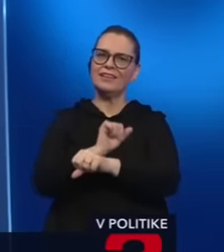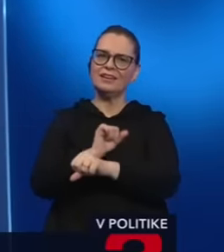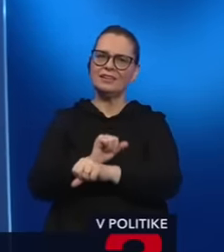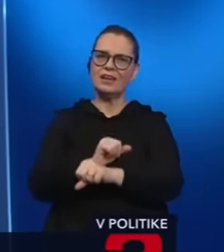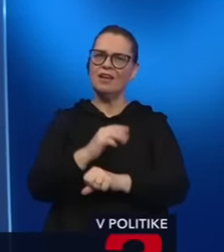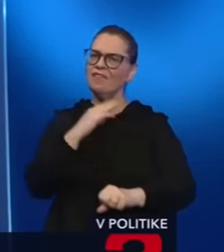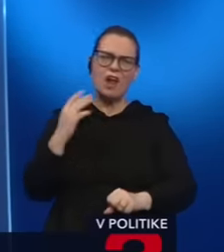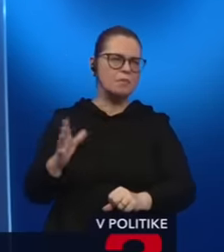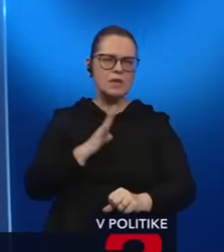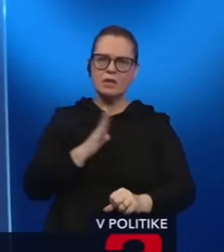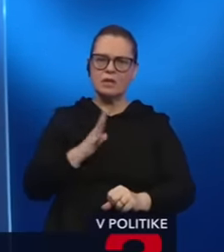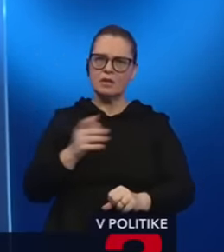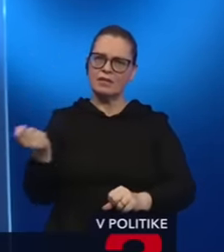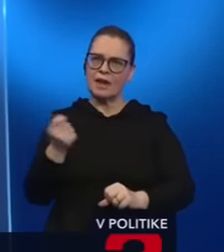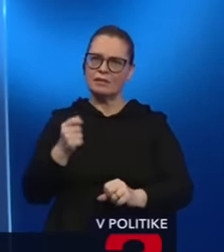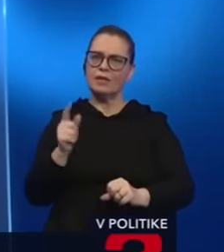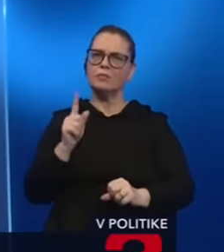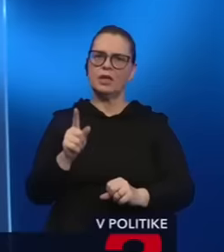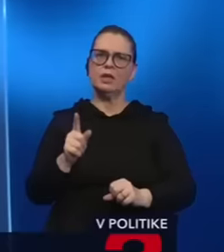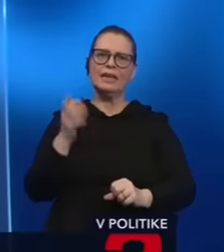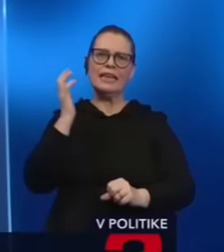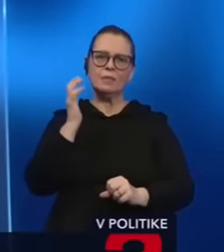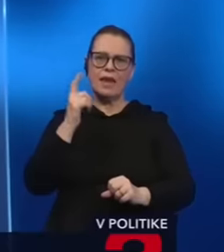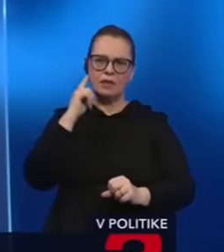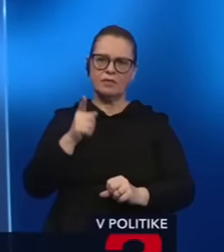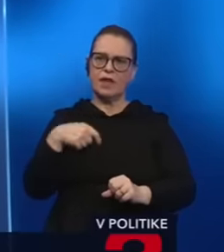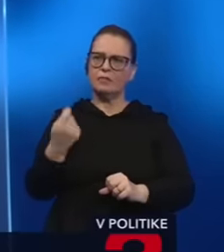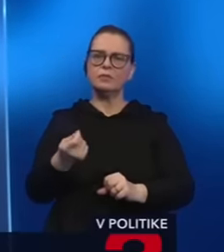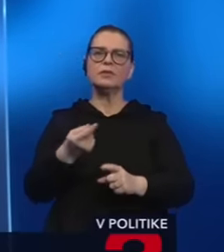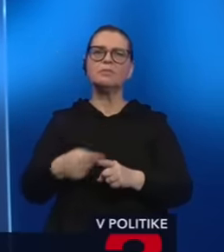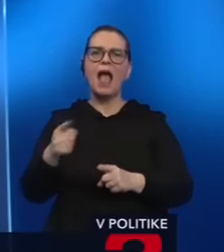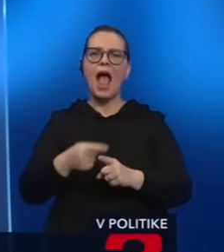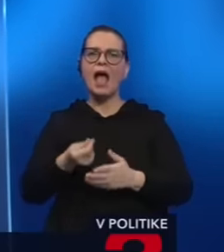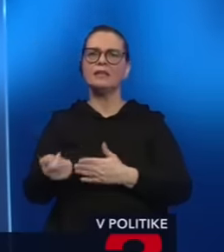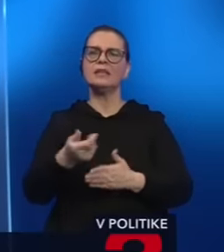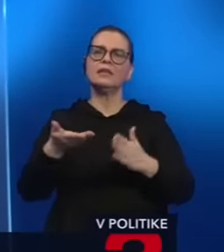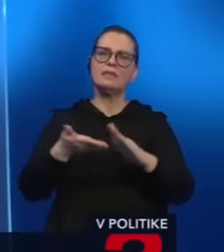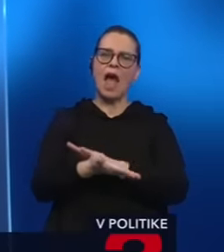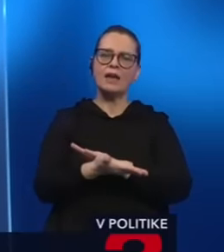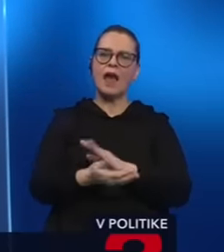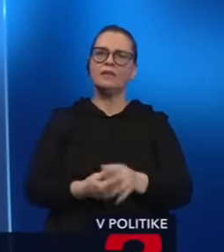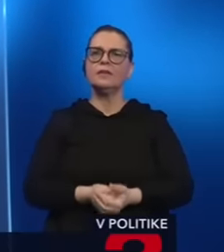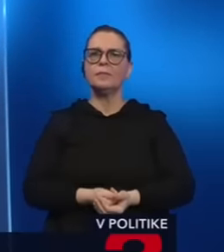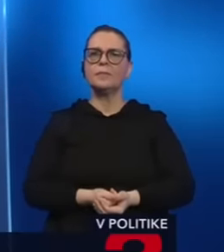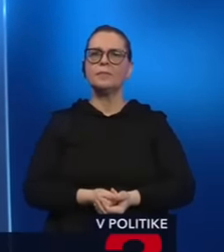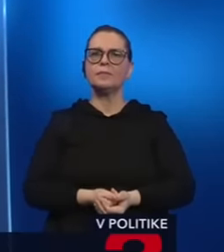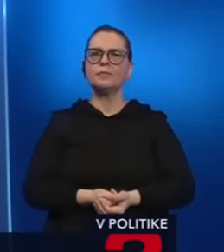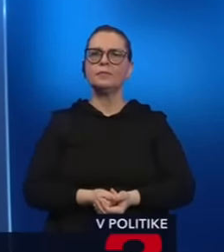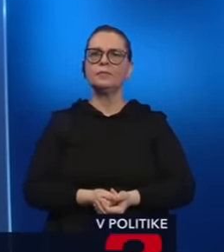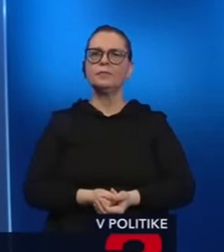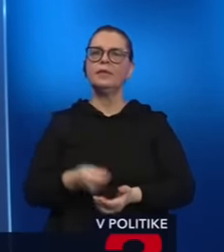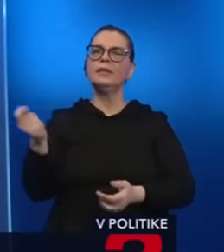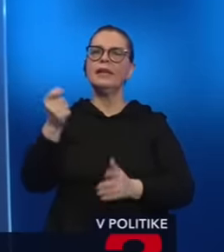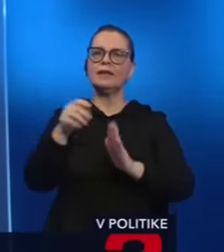drakonickými trestami v prípade kriminality, ktorú viete odčiniť, ktorú viete splatiť, ktorú viete náhradiť. A ten trestný